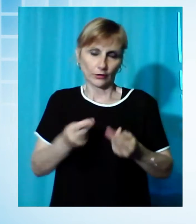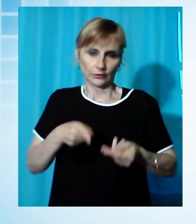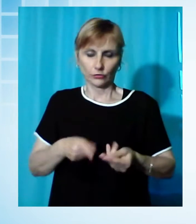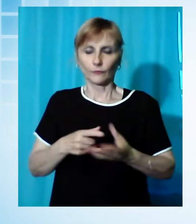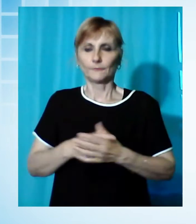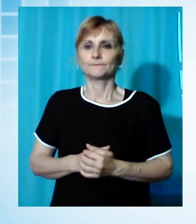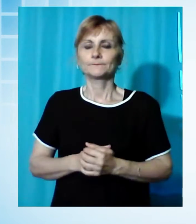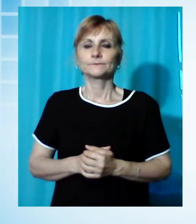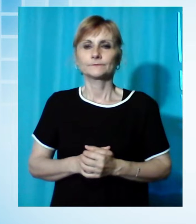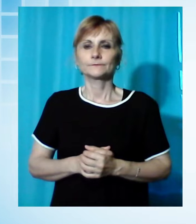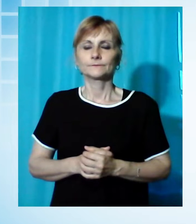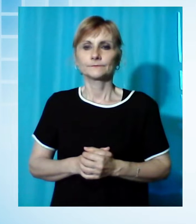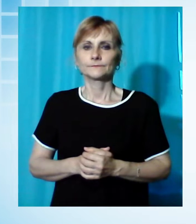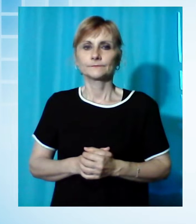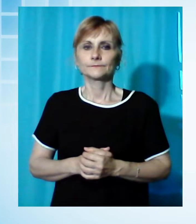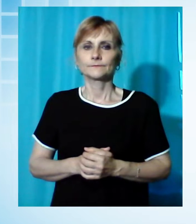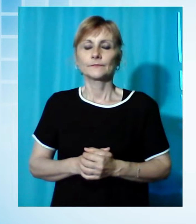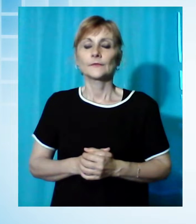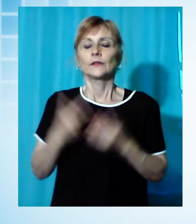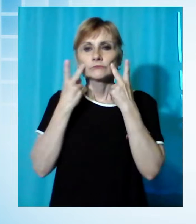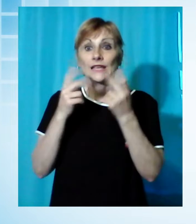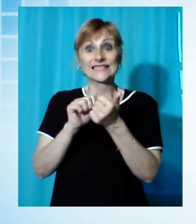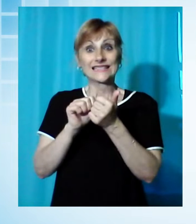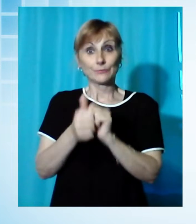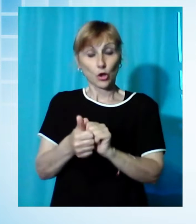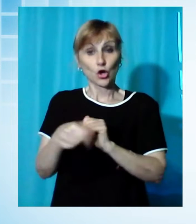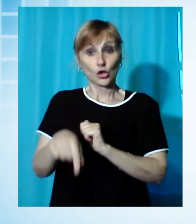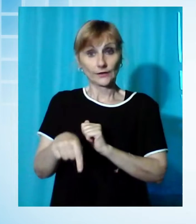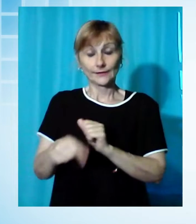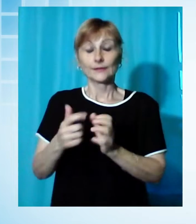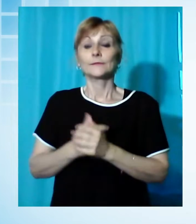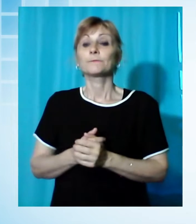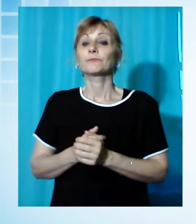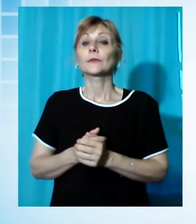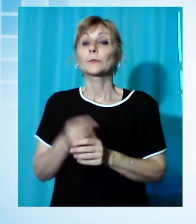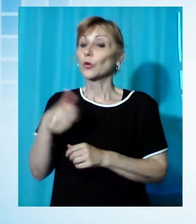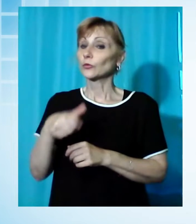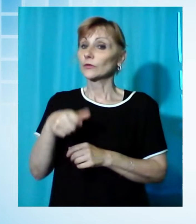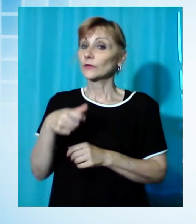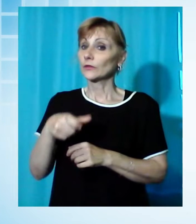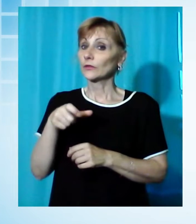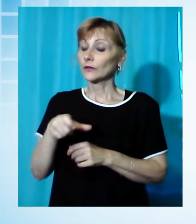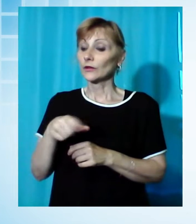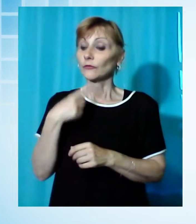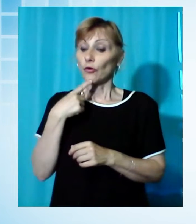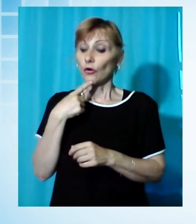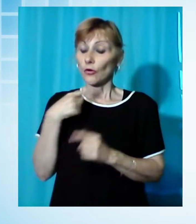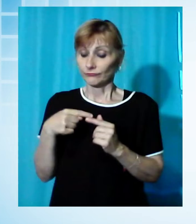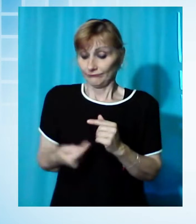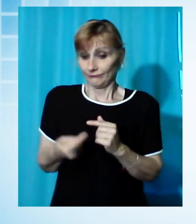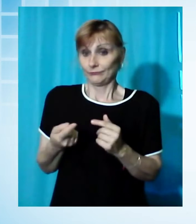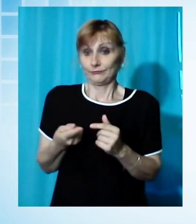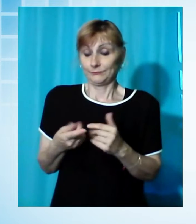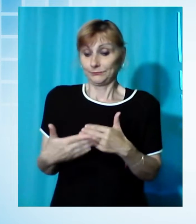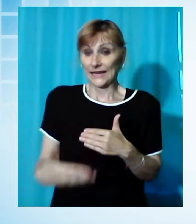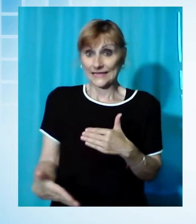Occupiamoci adesso di sport perché con la possibilità di ricominciare gli allenamenti individuali per molti atleti,